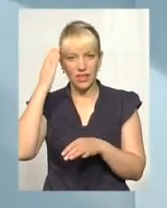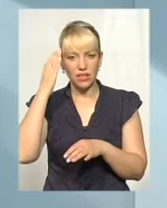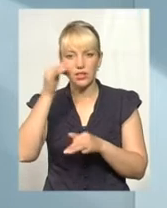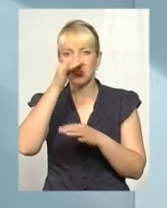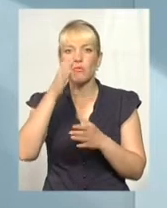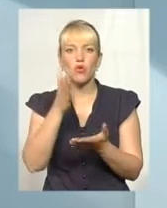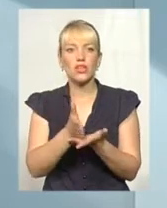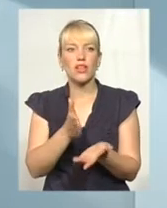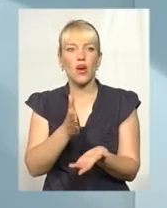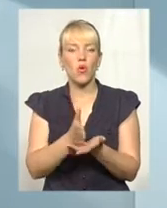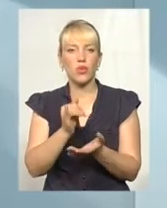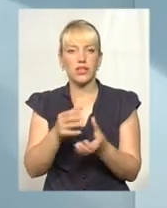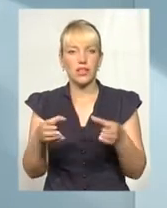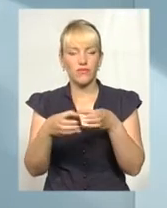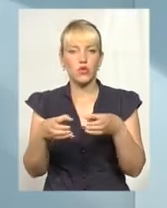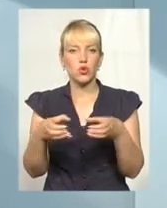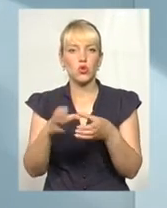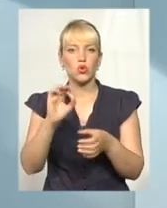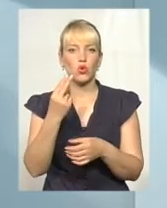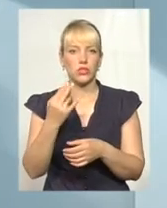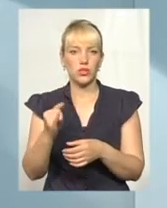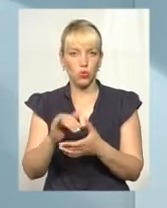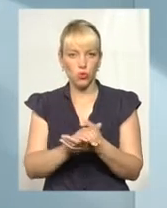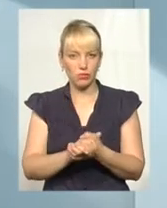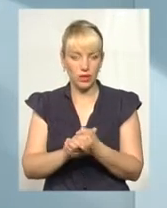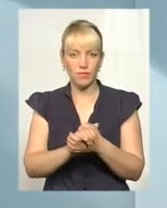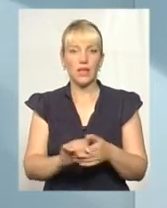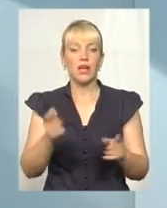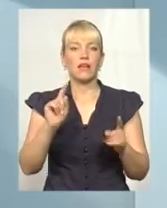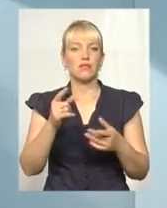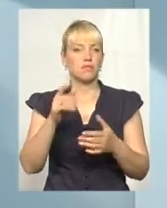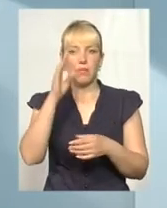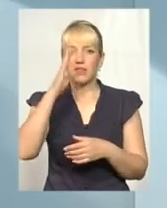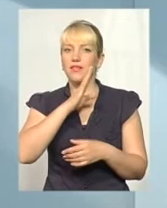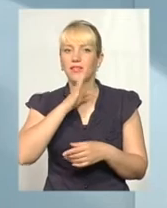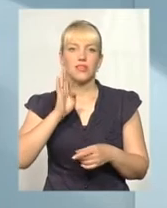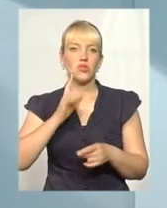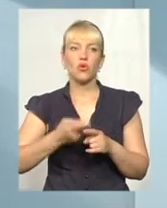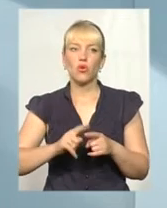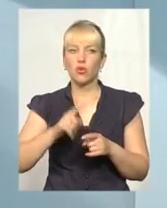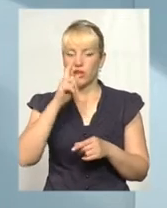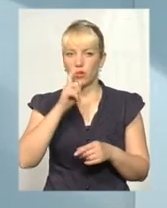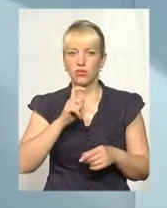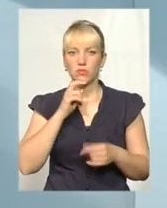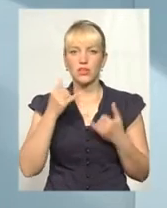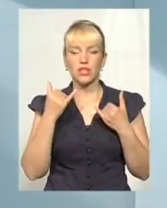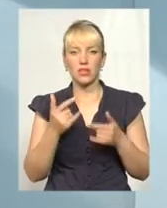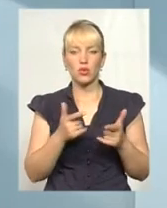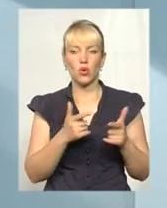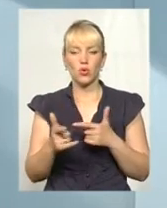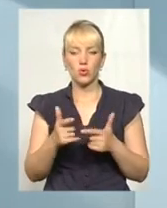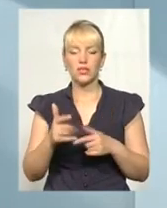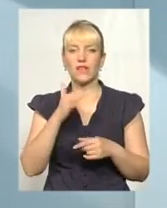насправді не розуміють і не усвідомлюють. Адже на сьогодні готується велика кількість якраз помічників,